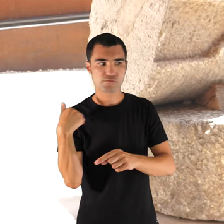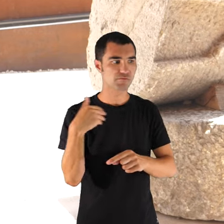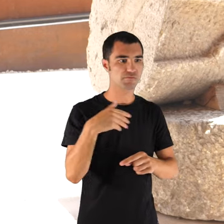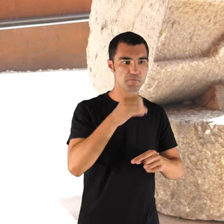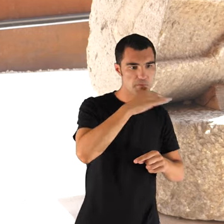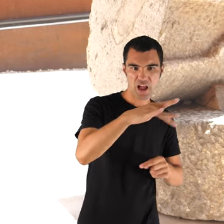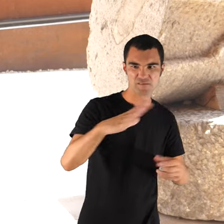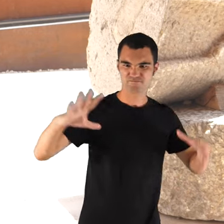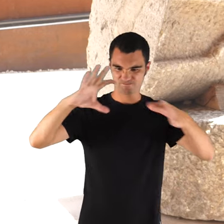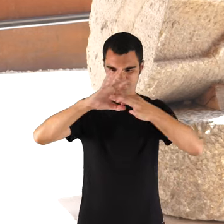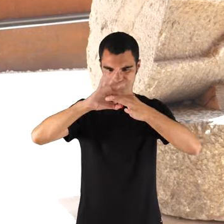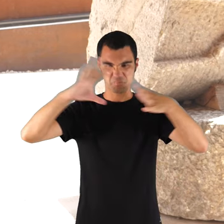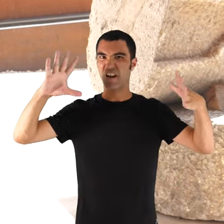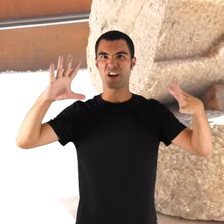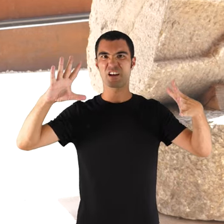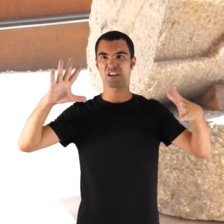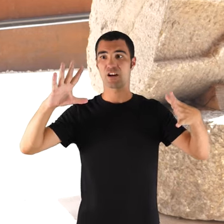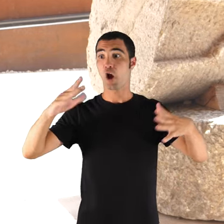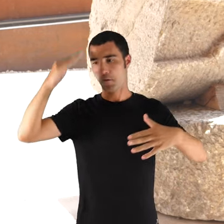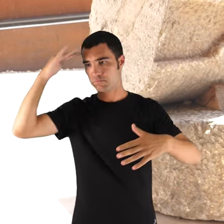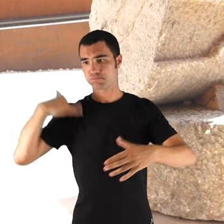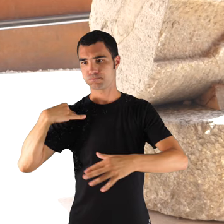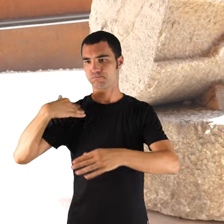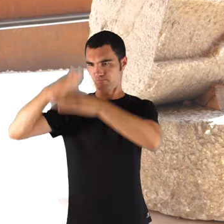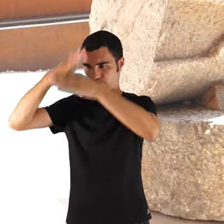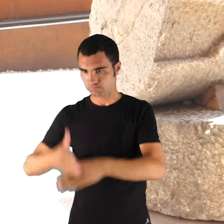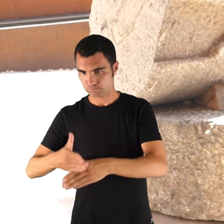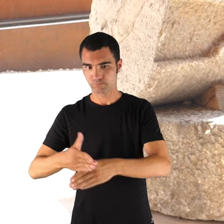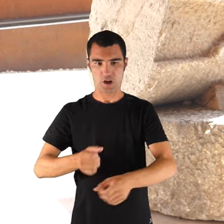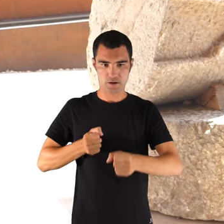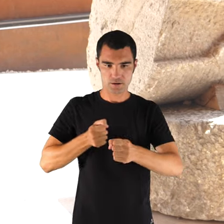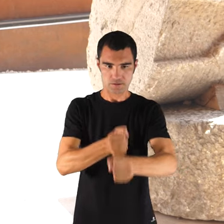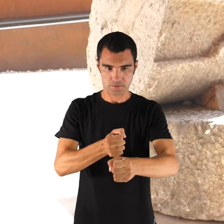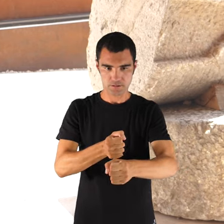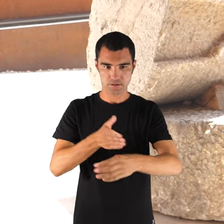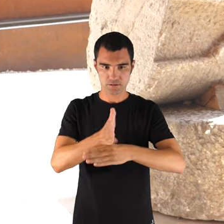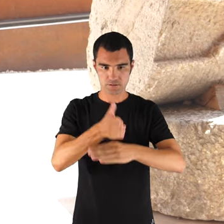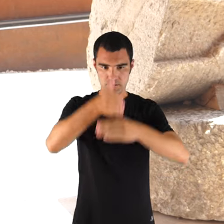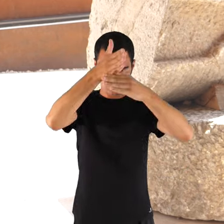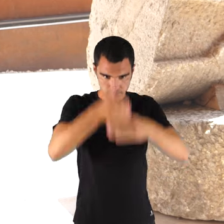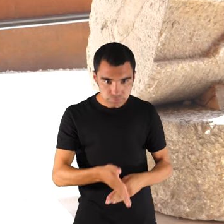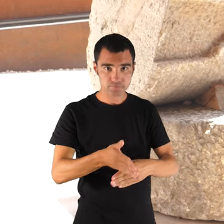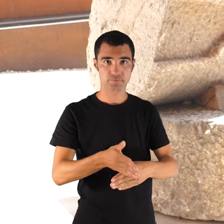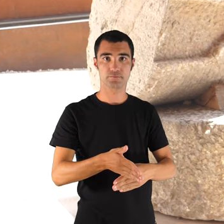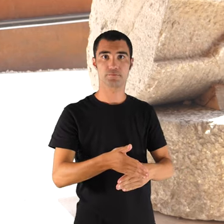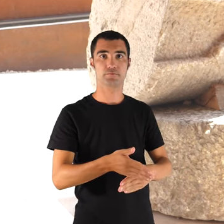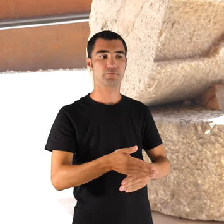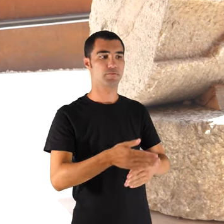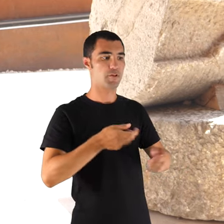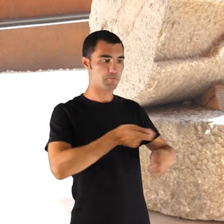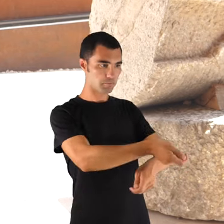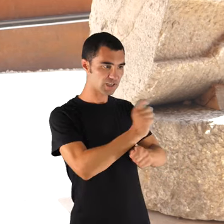ser gent. O de pagès, o de pescador, o de fustent. No hi havia el recreo.